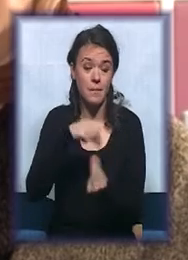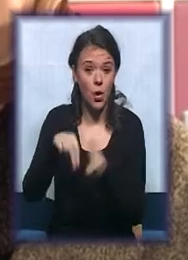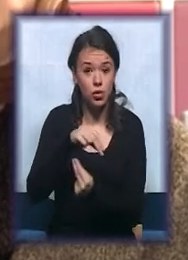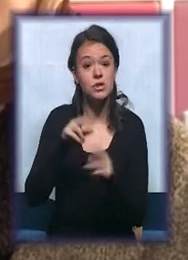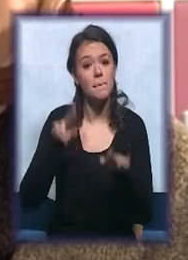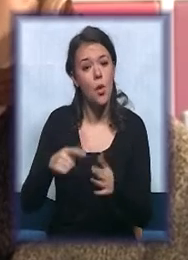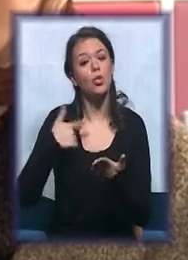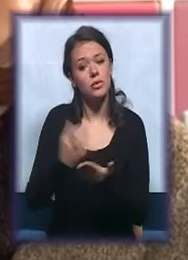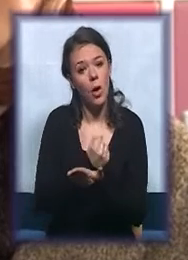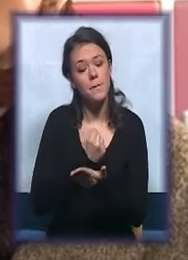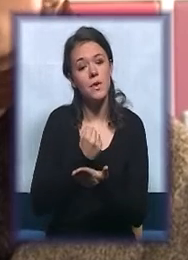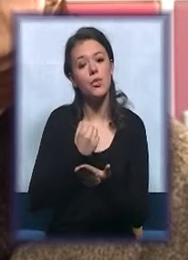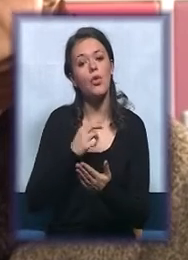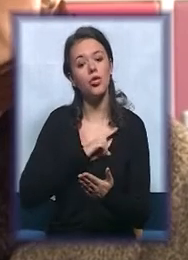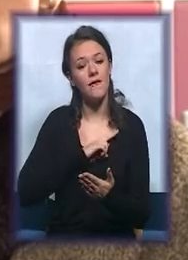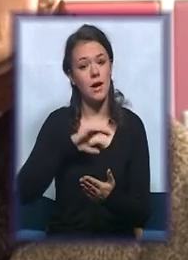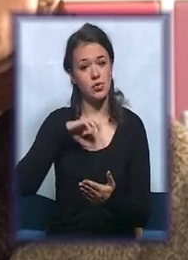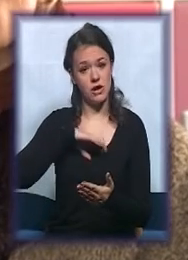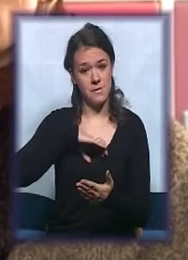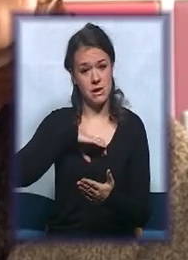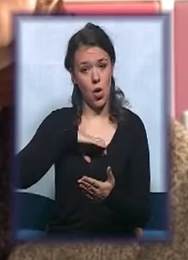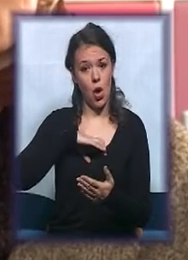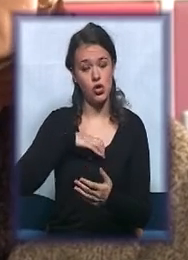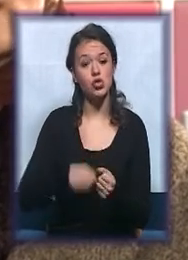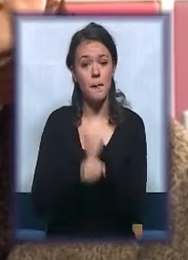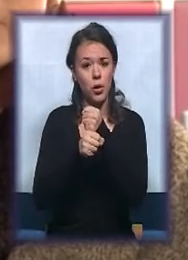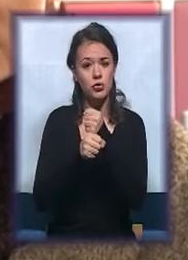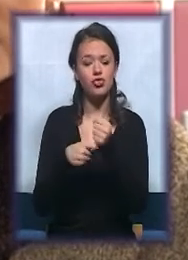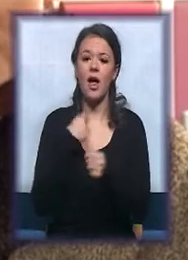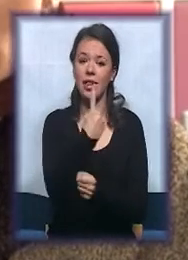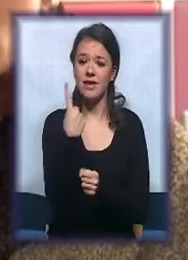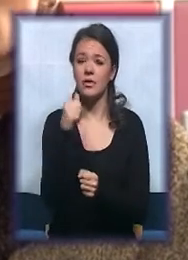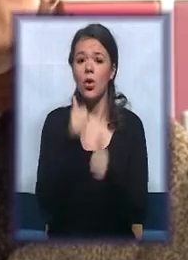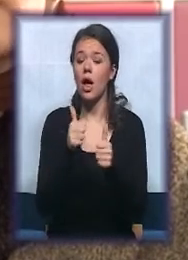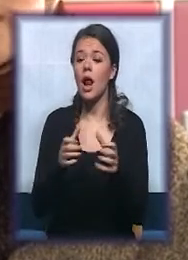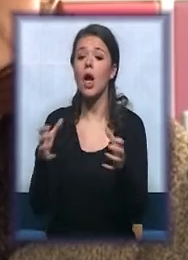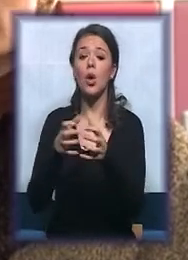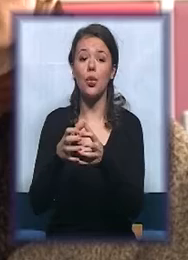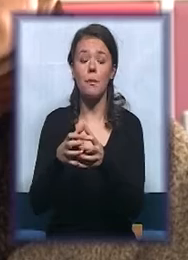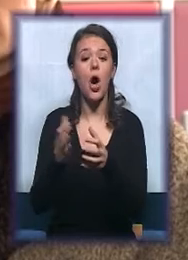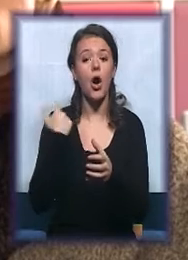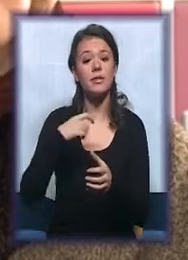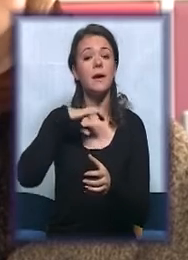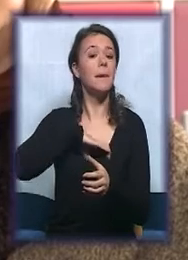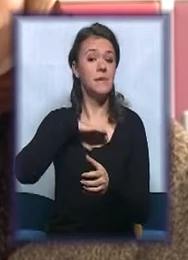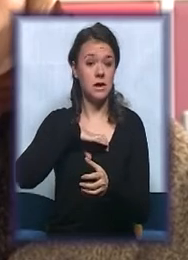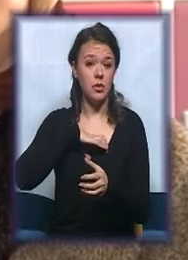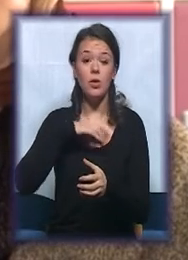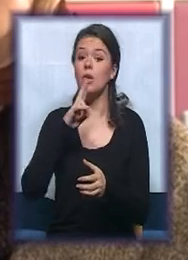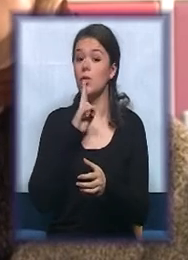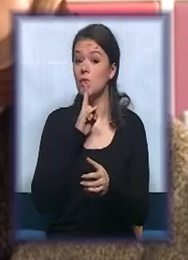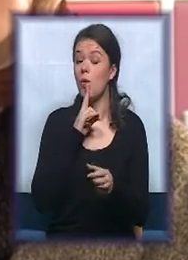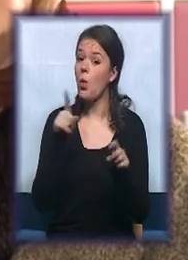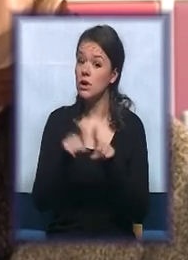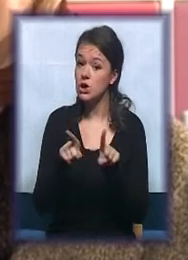dobiju odgovarajuću psihološku pomoć individualno ili grupno od strane psihologa ili psihijatra koji također u